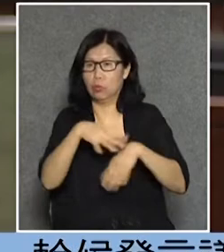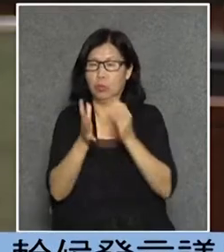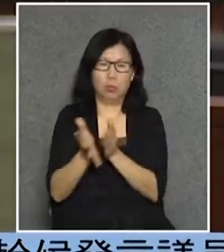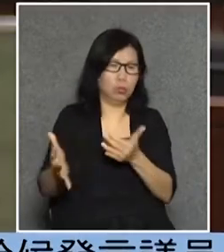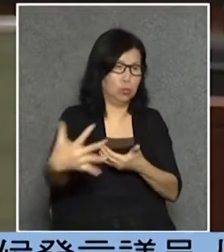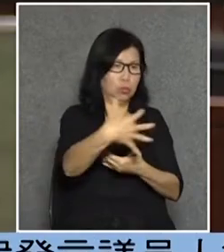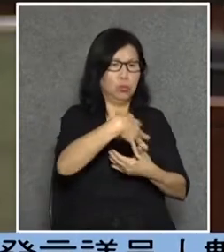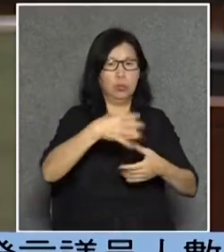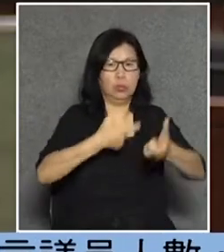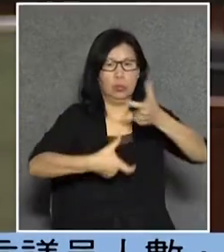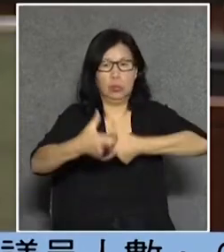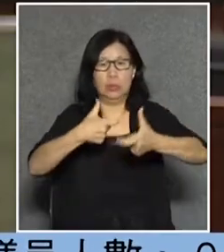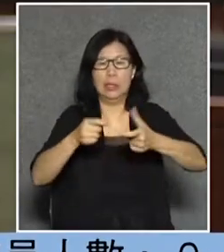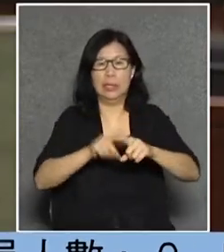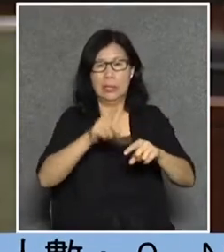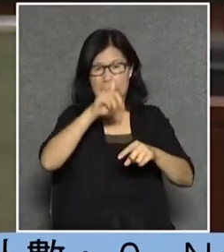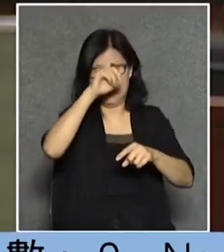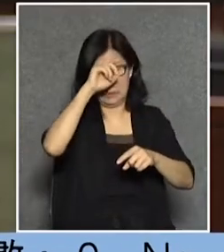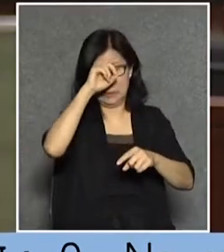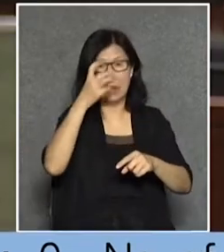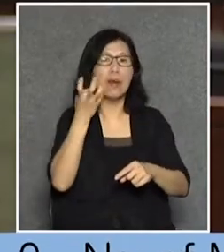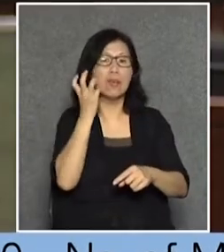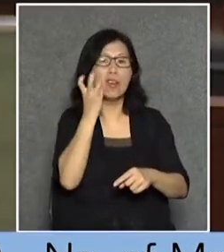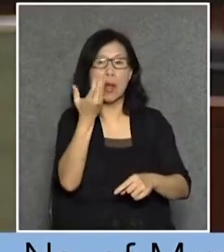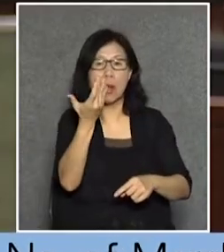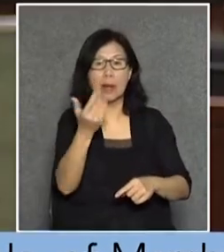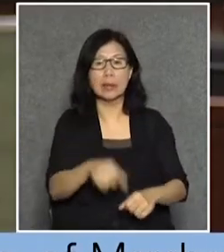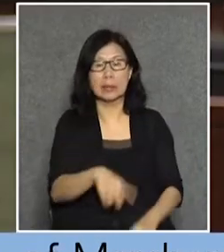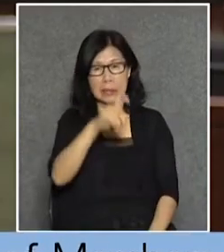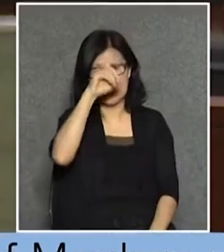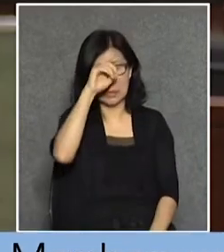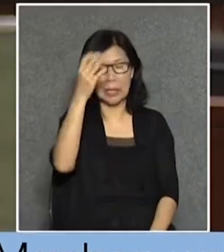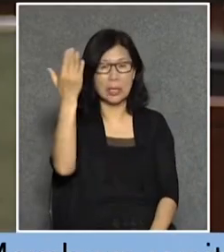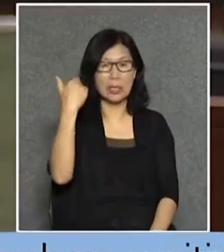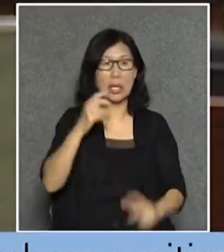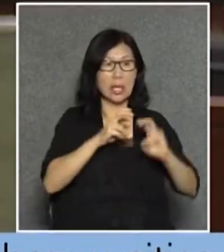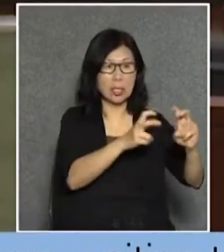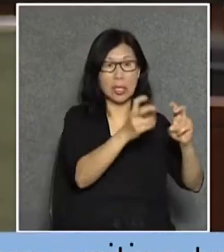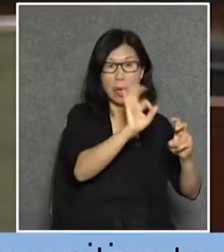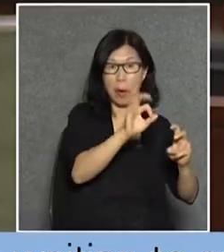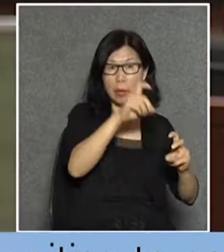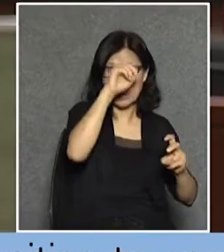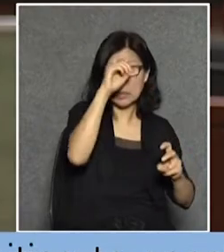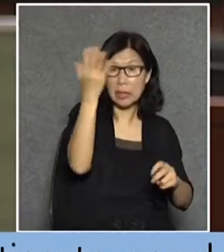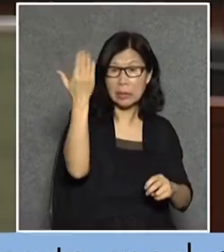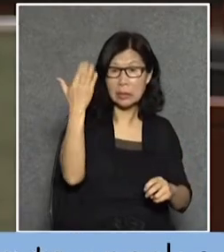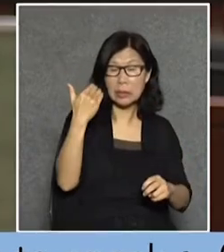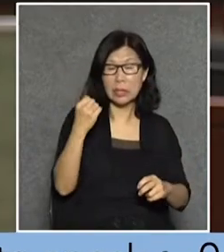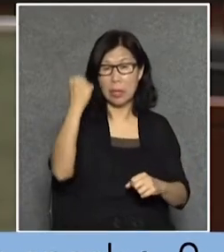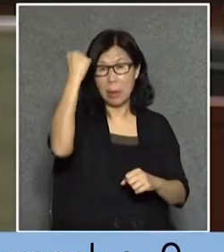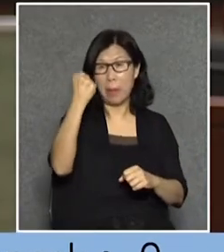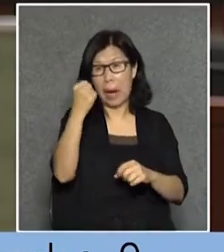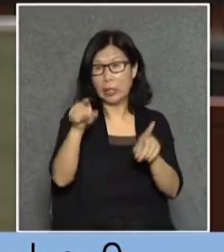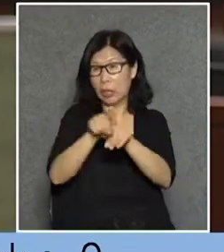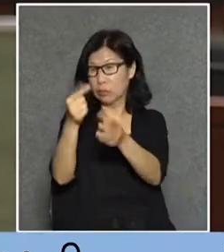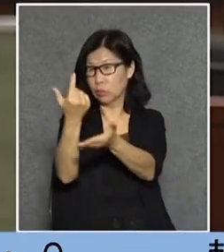我們有幾個年紀的人經歷過沒有地鐵的時代巴士